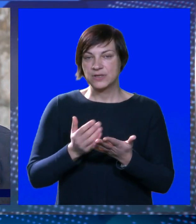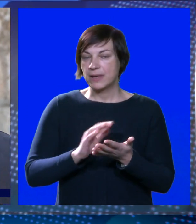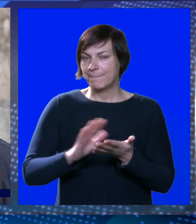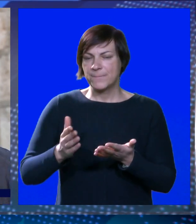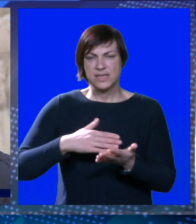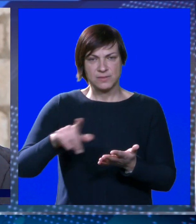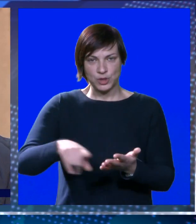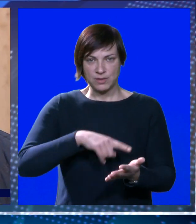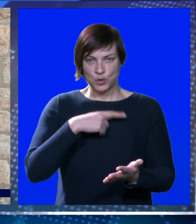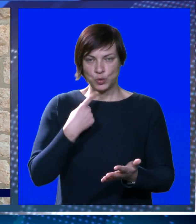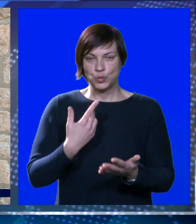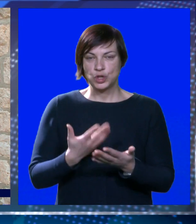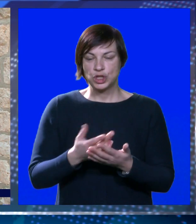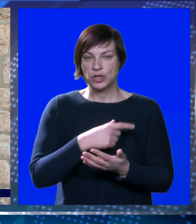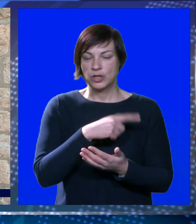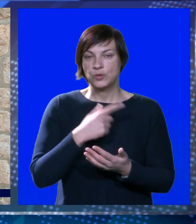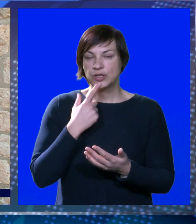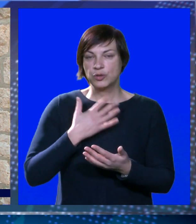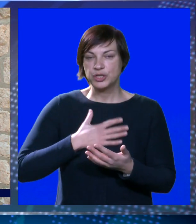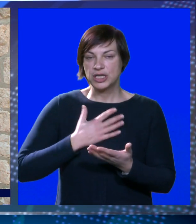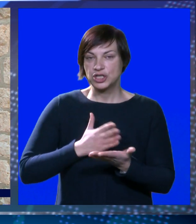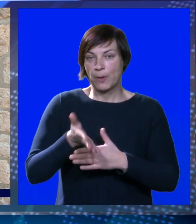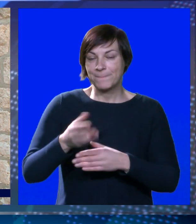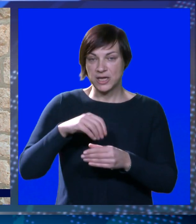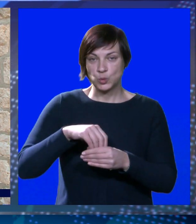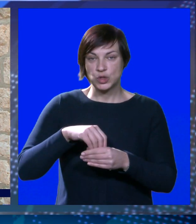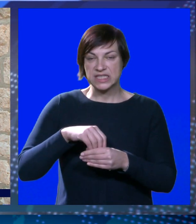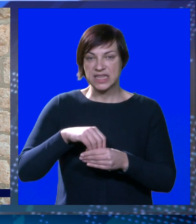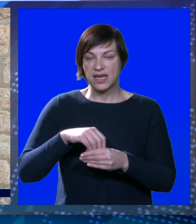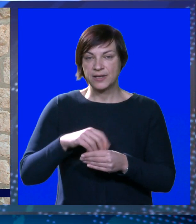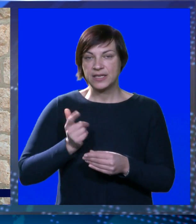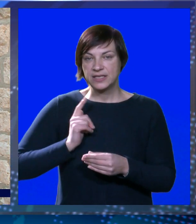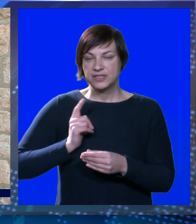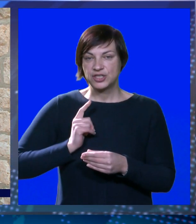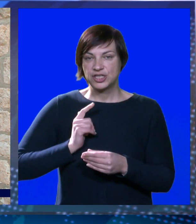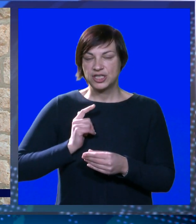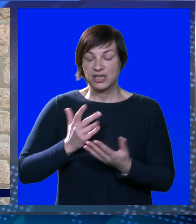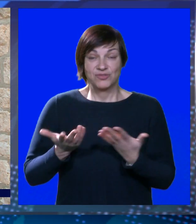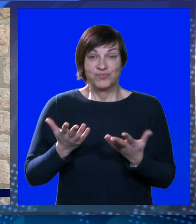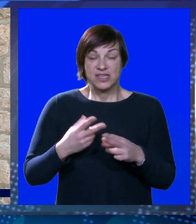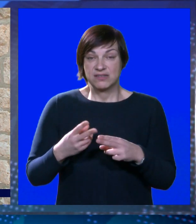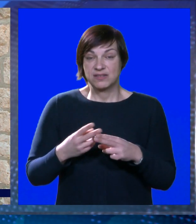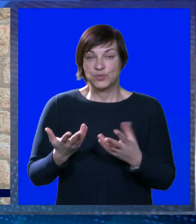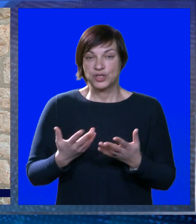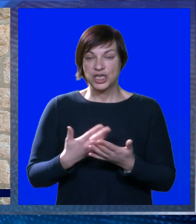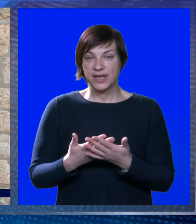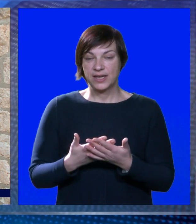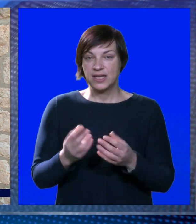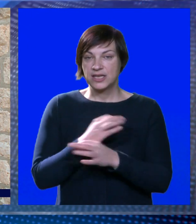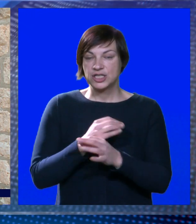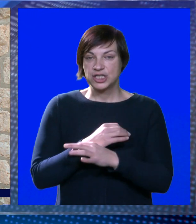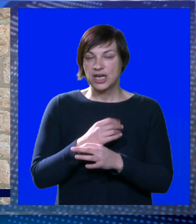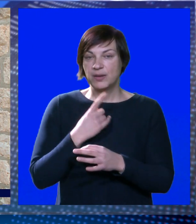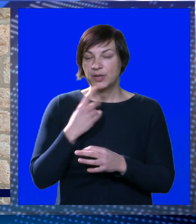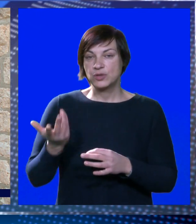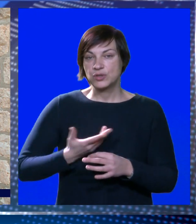bespotrebno odužio. Ljudi koji bi željeli što prije useliti u stanove čekaju, ne znam zbog čega, te žalbe